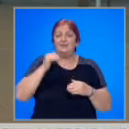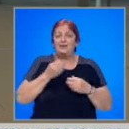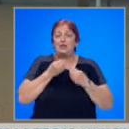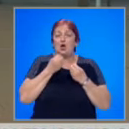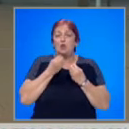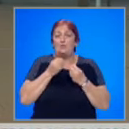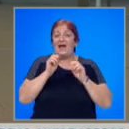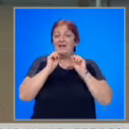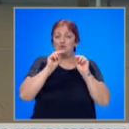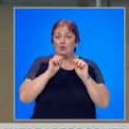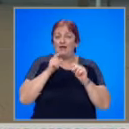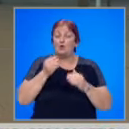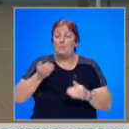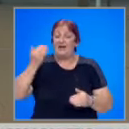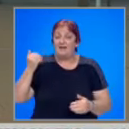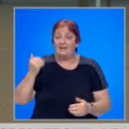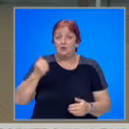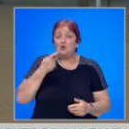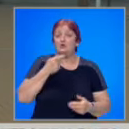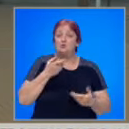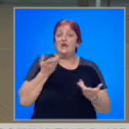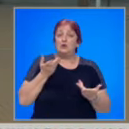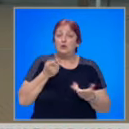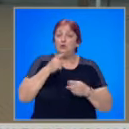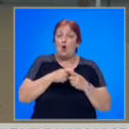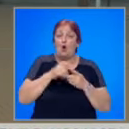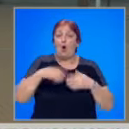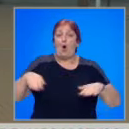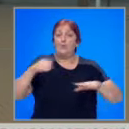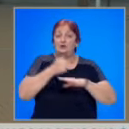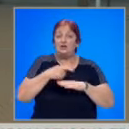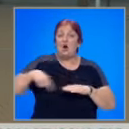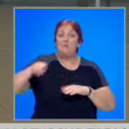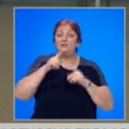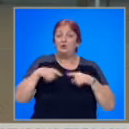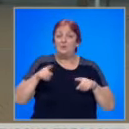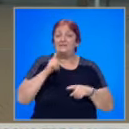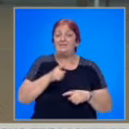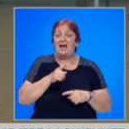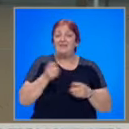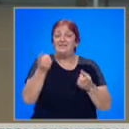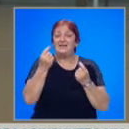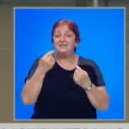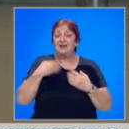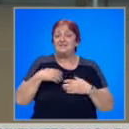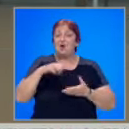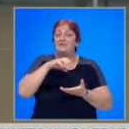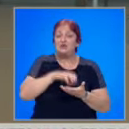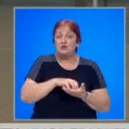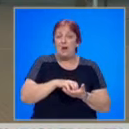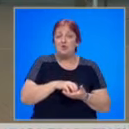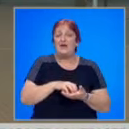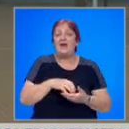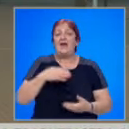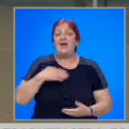добре инструктирани и то предварително. Що се отнася до общините и областните управители, те трябва да свикат своите щабове и